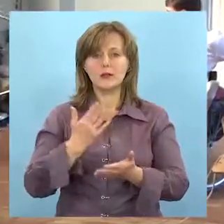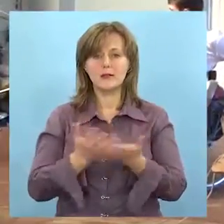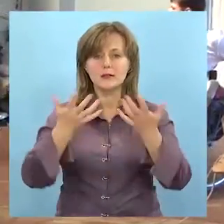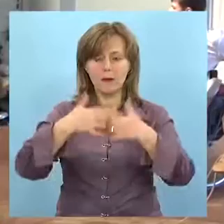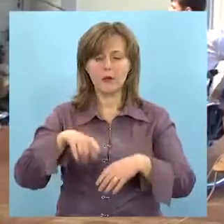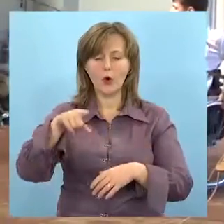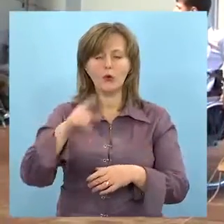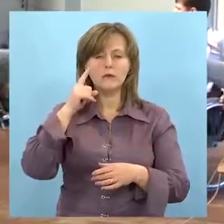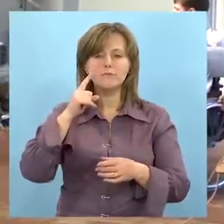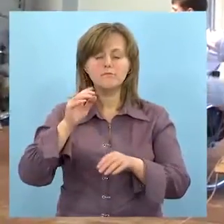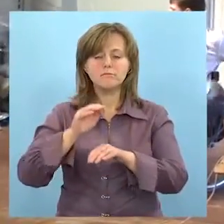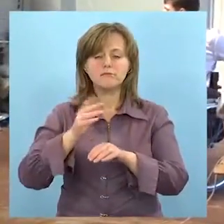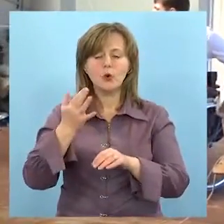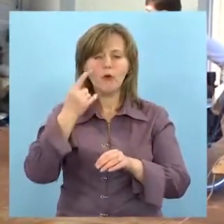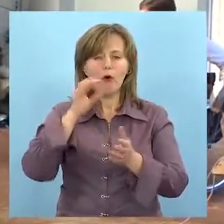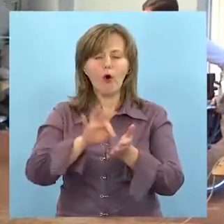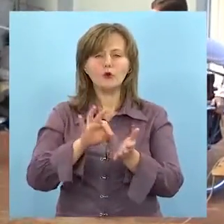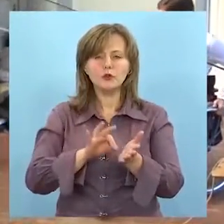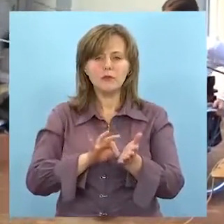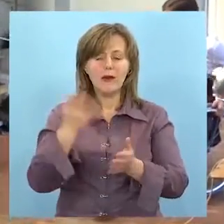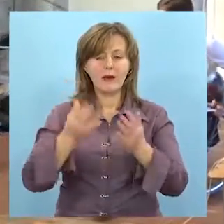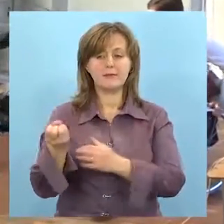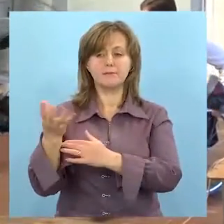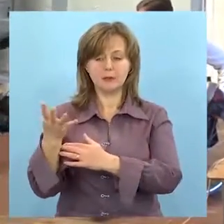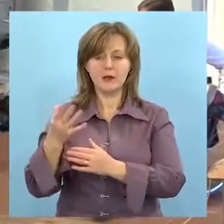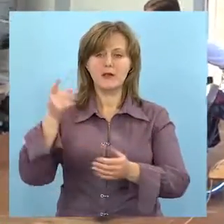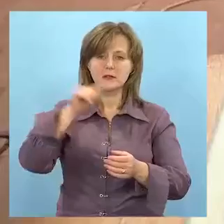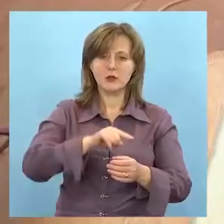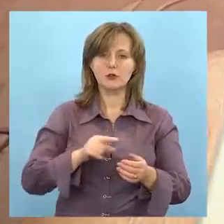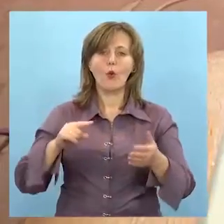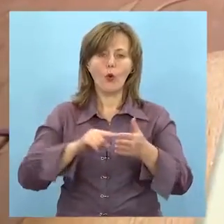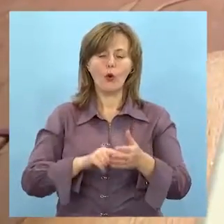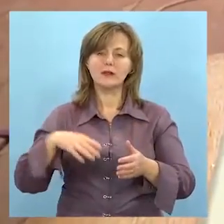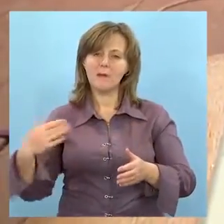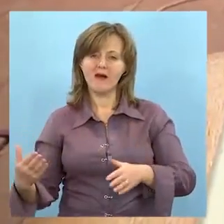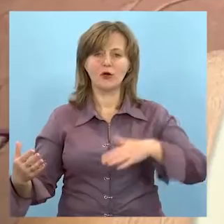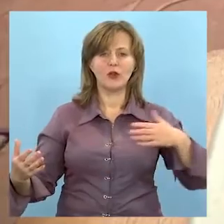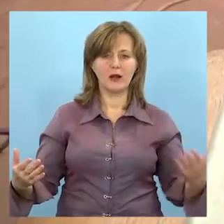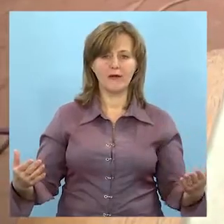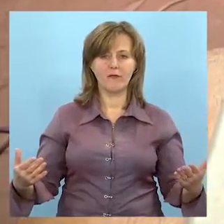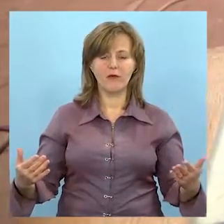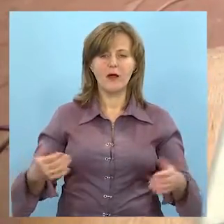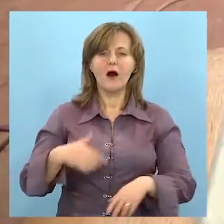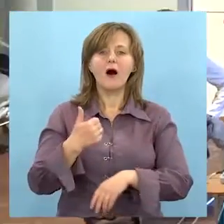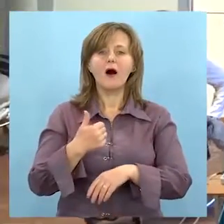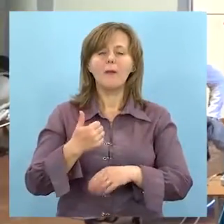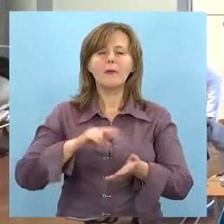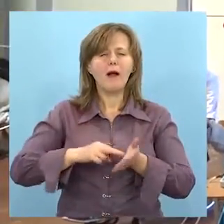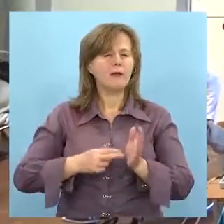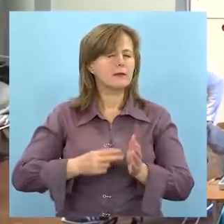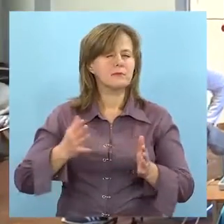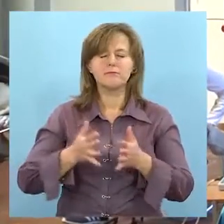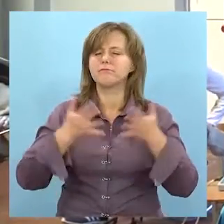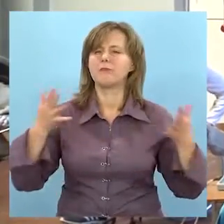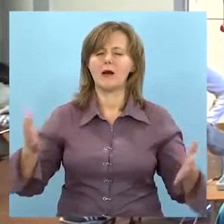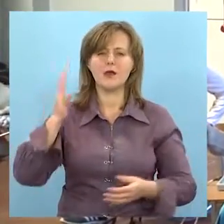У нас є апарат, він фіксується очки. Фонарик загорелся, тобі укол налево, укол направо. Плани,